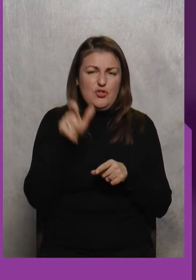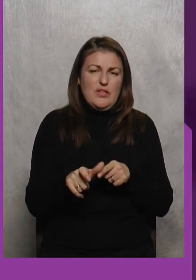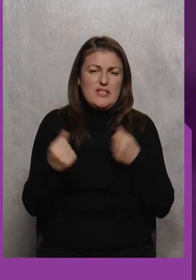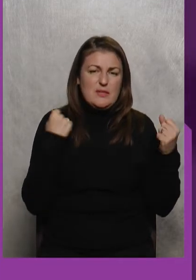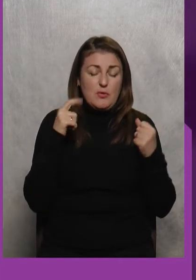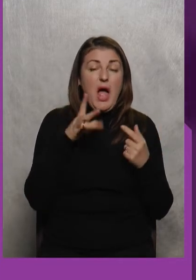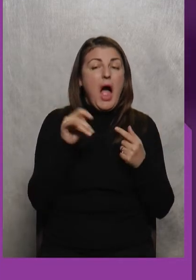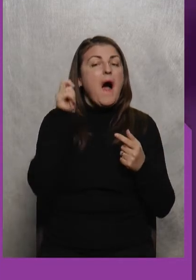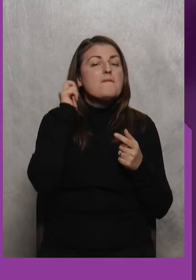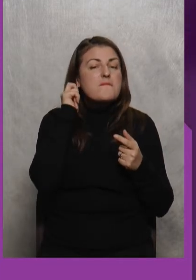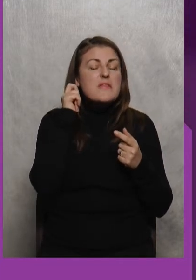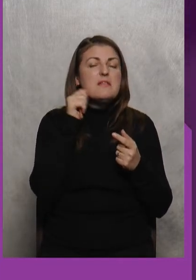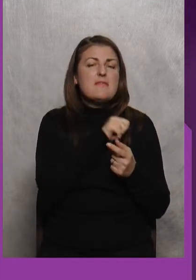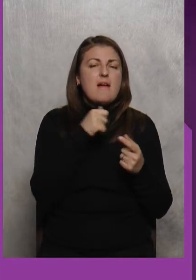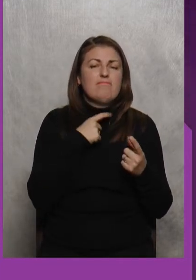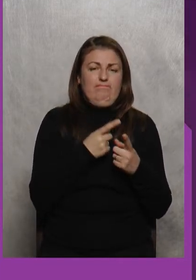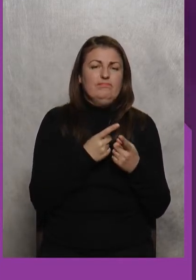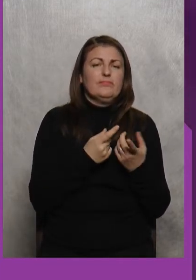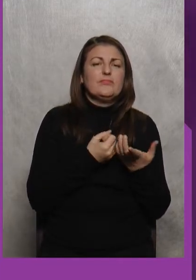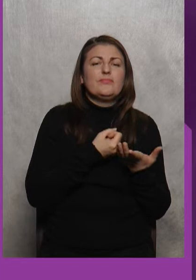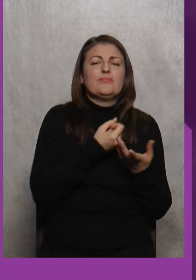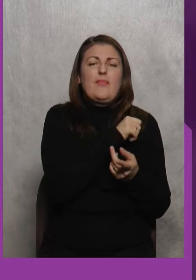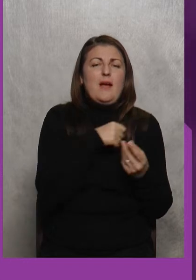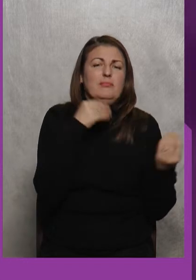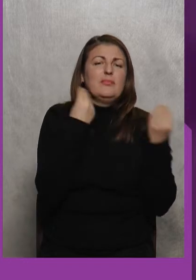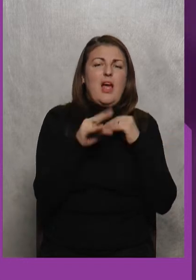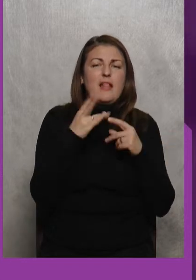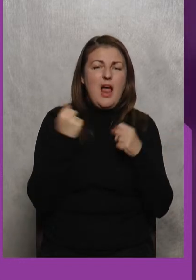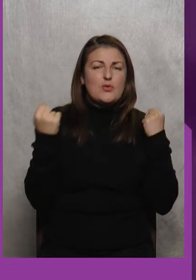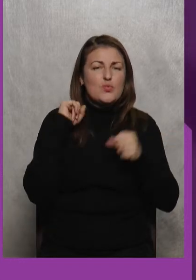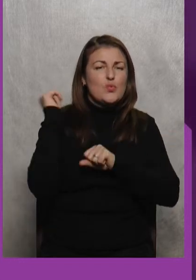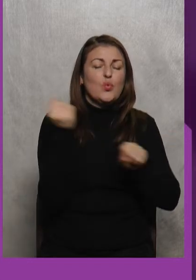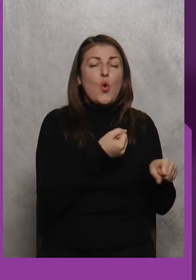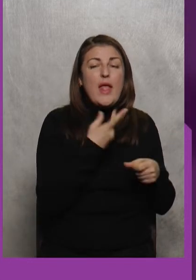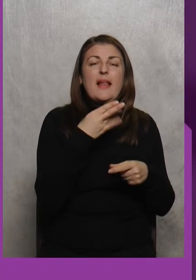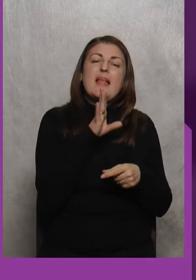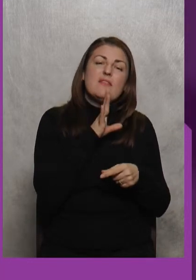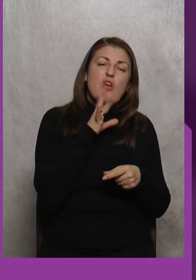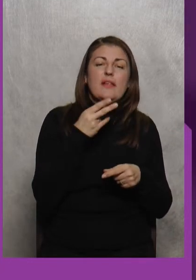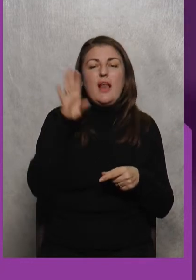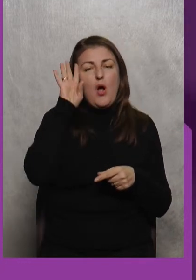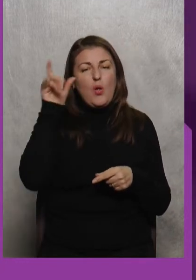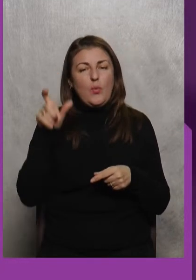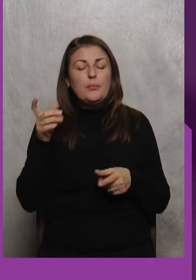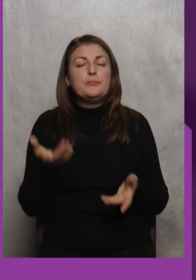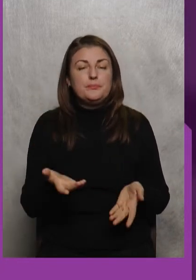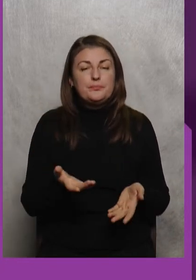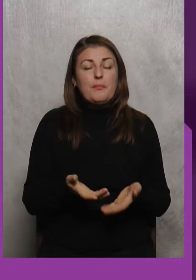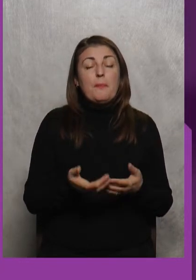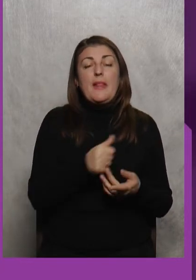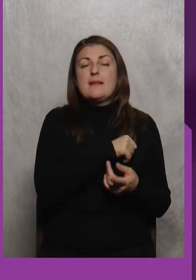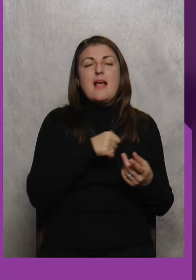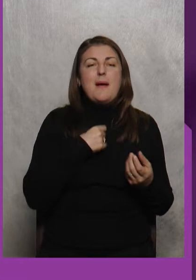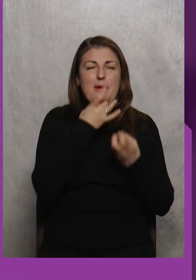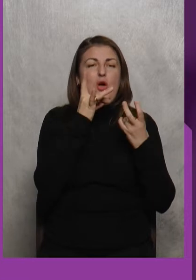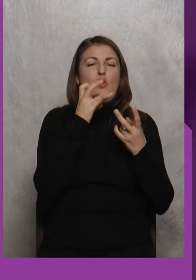речі Вік розквіту Дзюдоїста Який? От для дівчат І для чоловіки Для чинок Розквіт